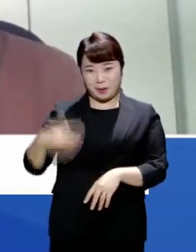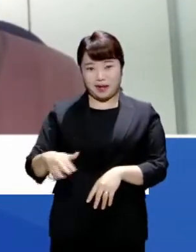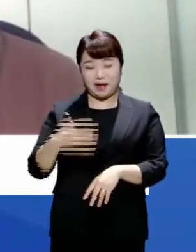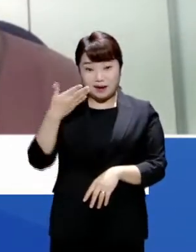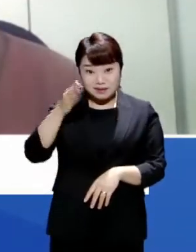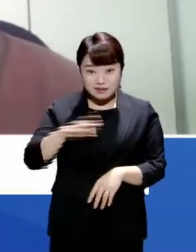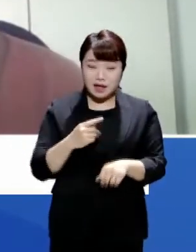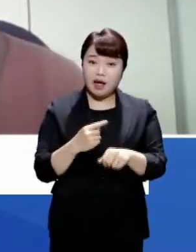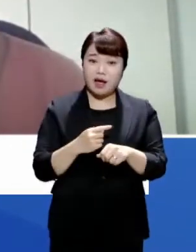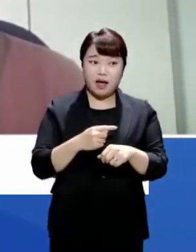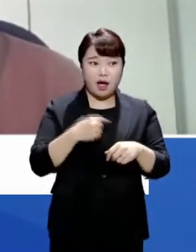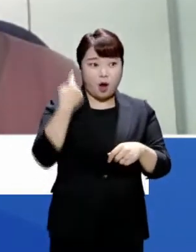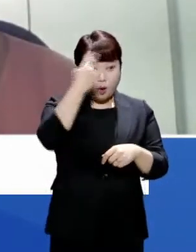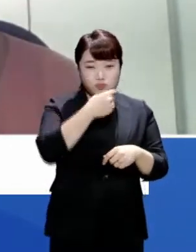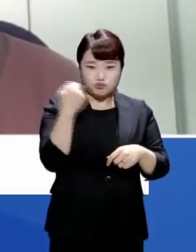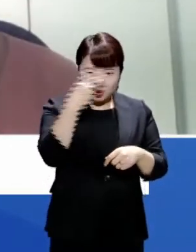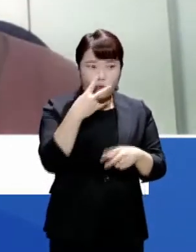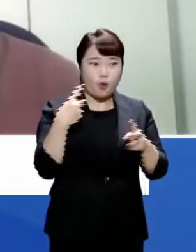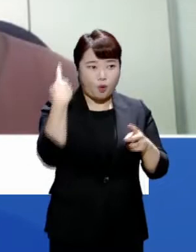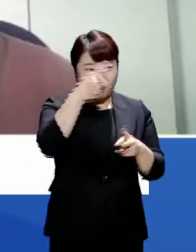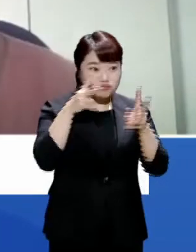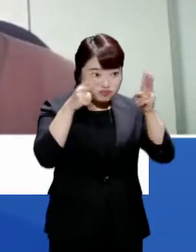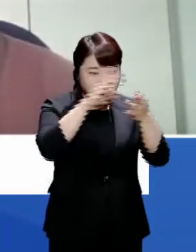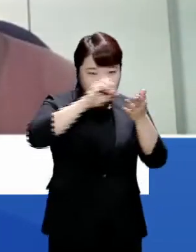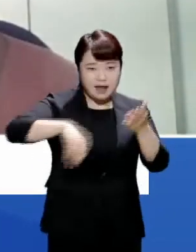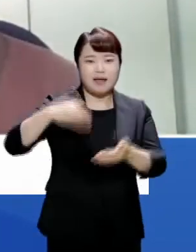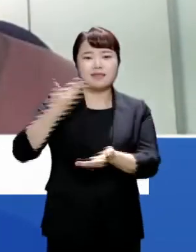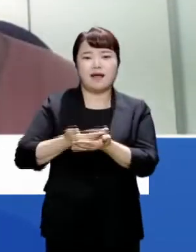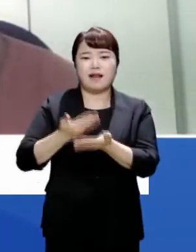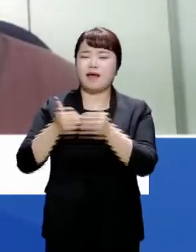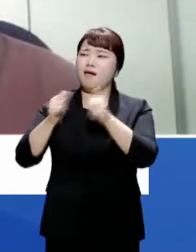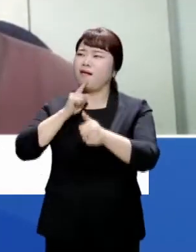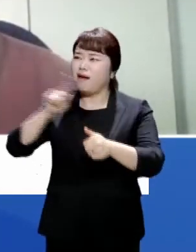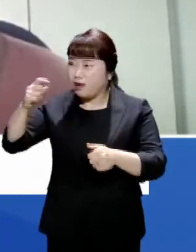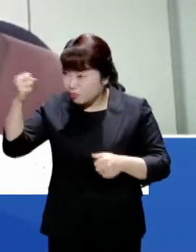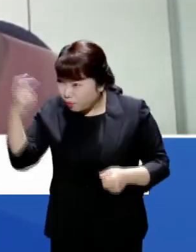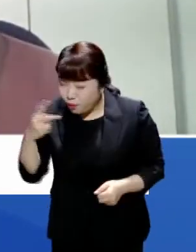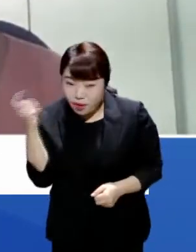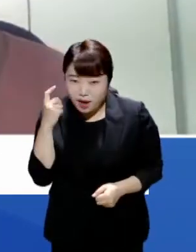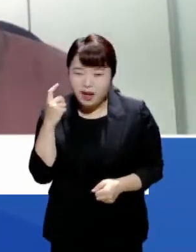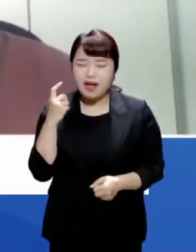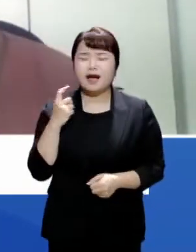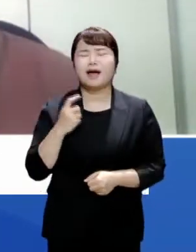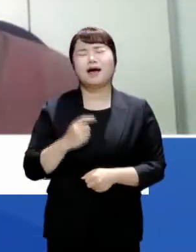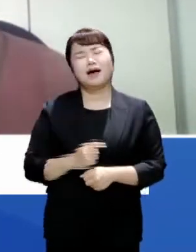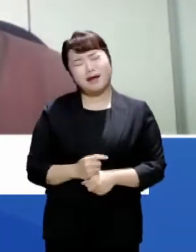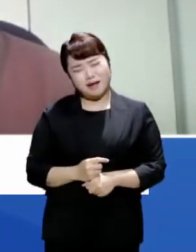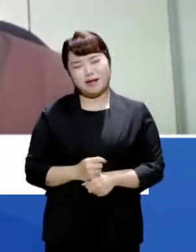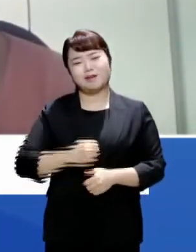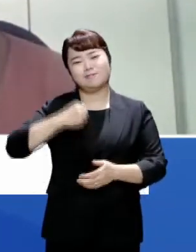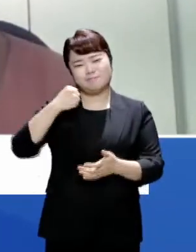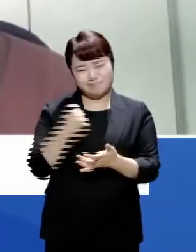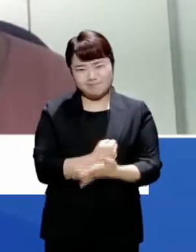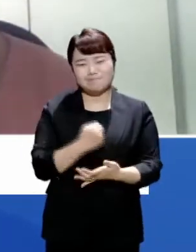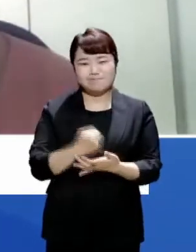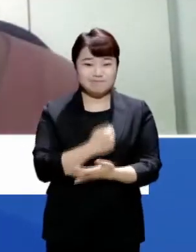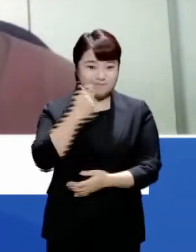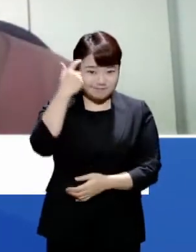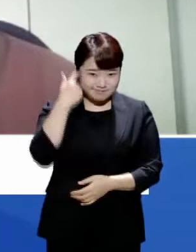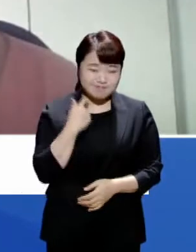장면 삭제를 요구하는 또 다른 가처분이 신청이 됐다고 하여서 너무나도 좀 안타까운